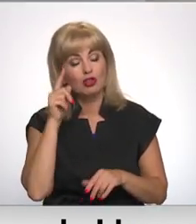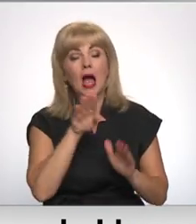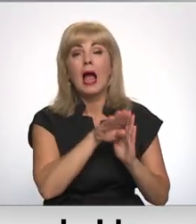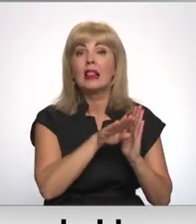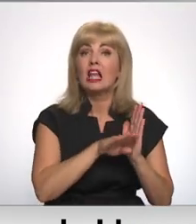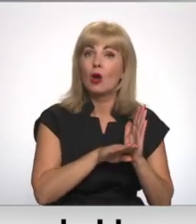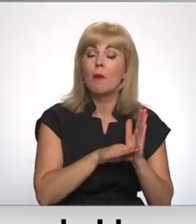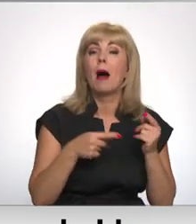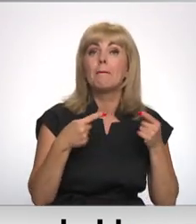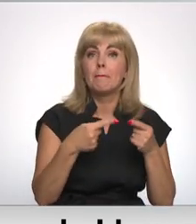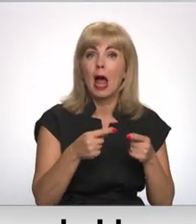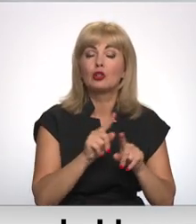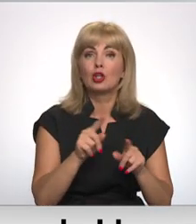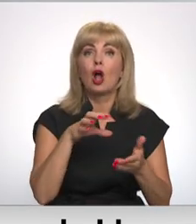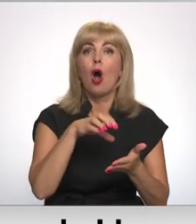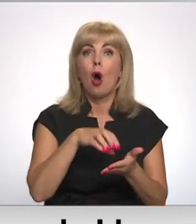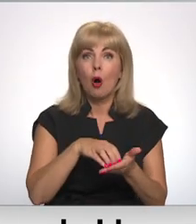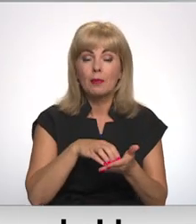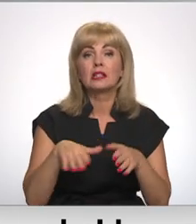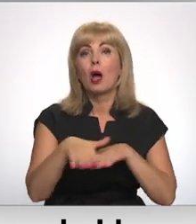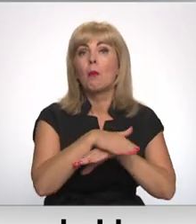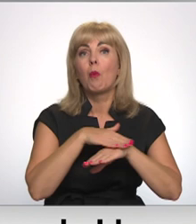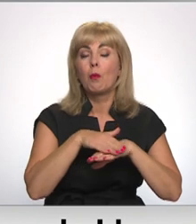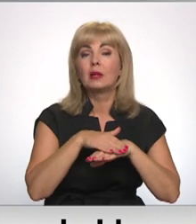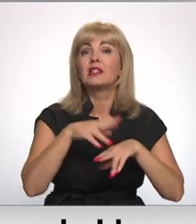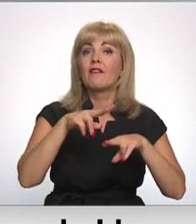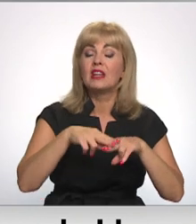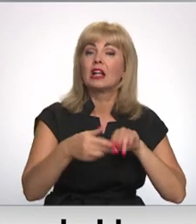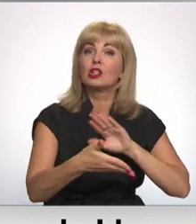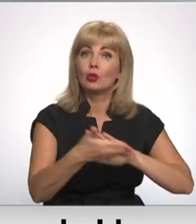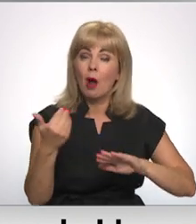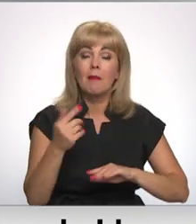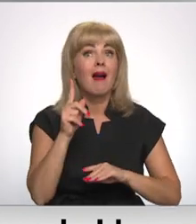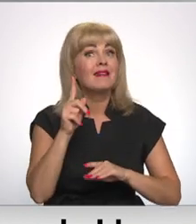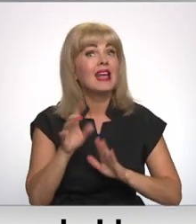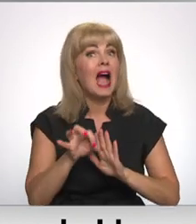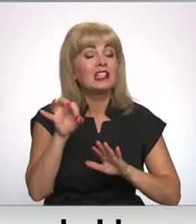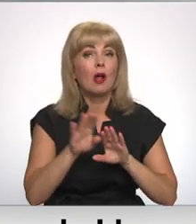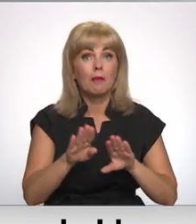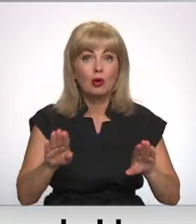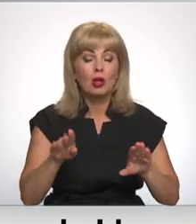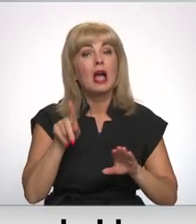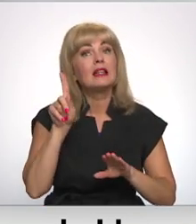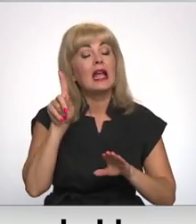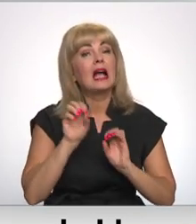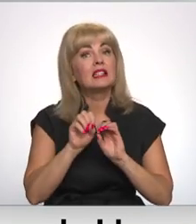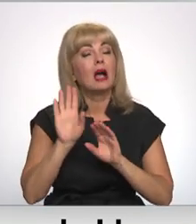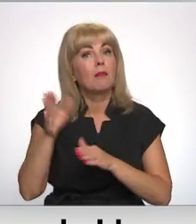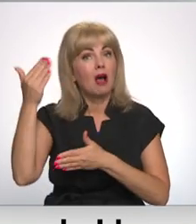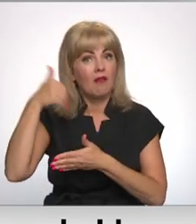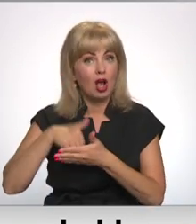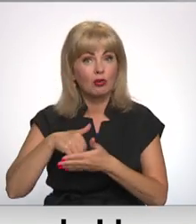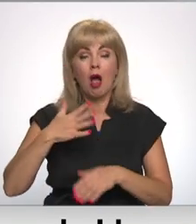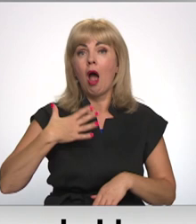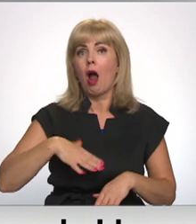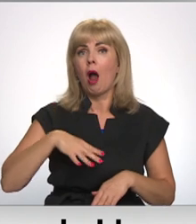mērķis ir šos objektus no publiskās vīdas izņemt, izņemot muzejus, kas stāsta par vēsturi. Un kāpēc ir